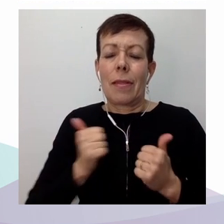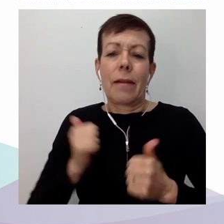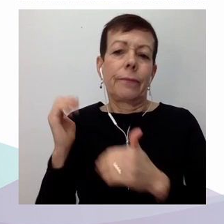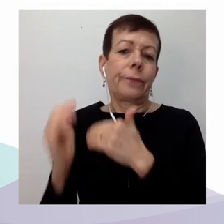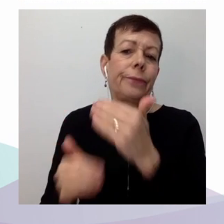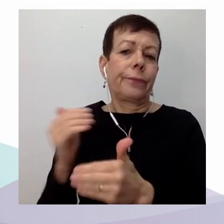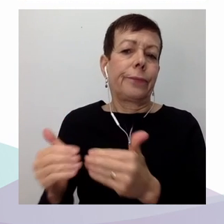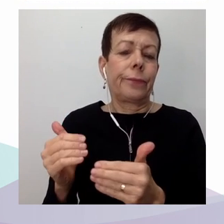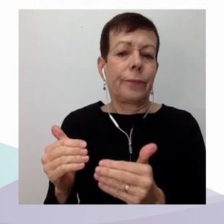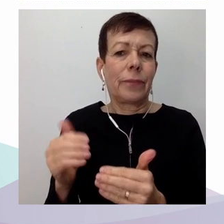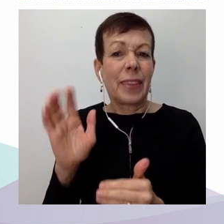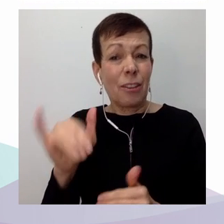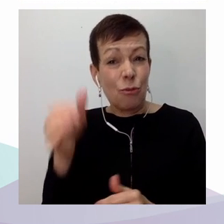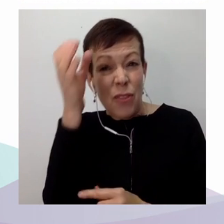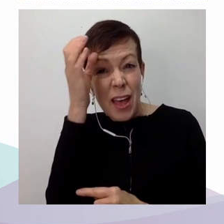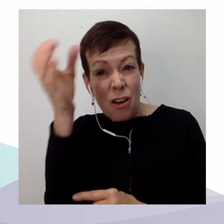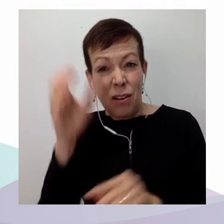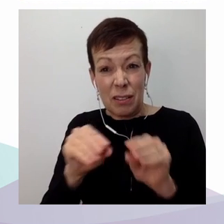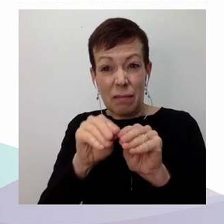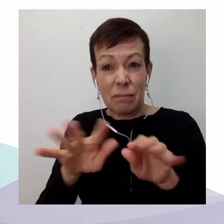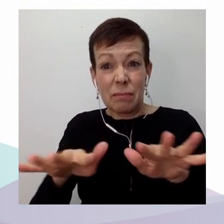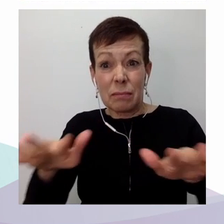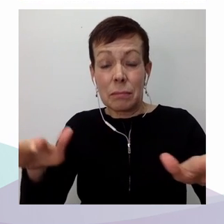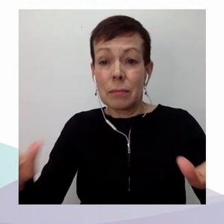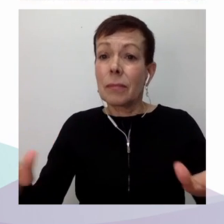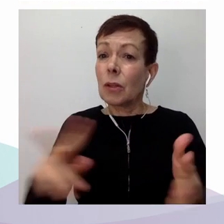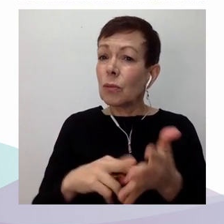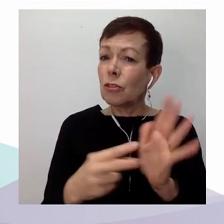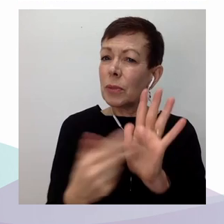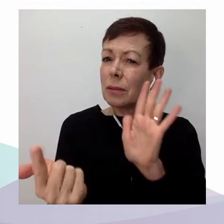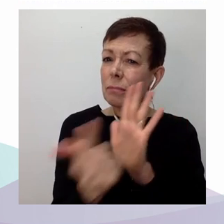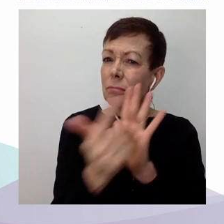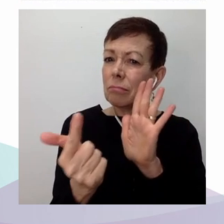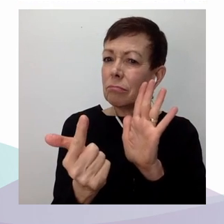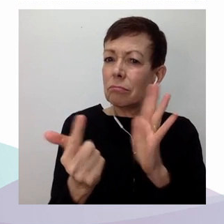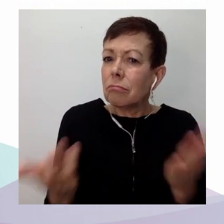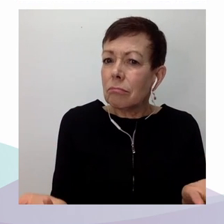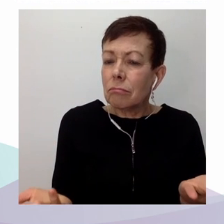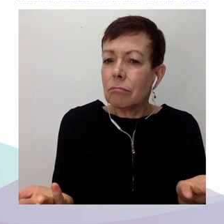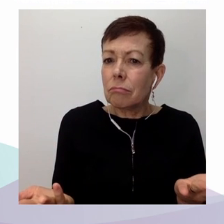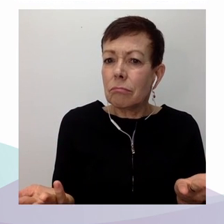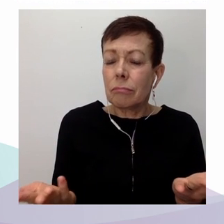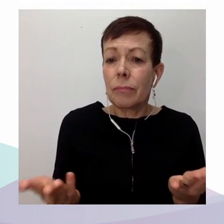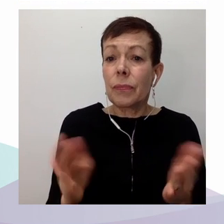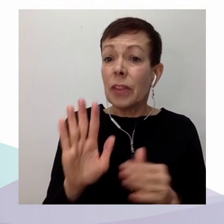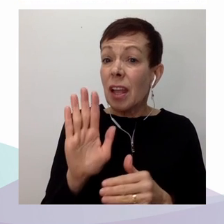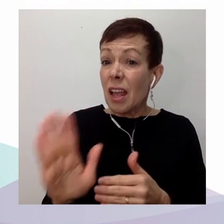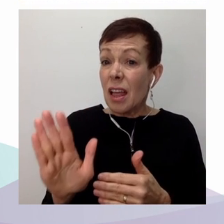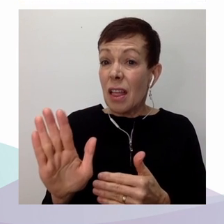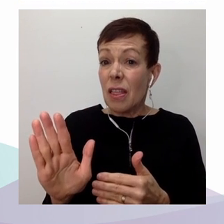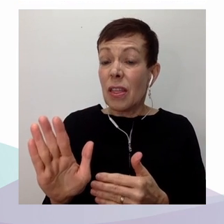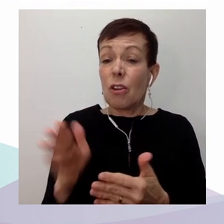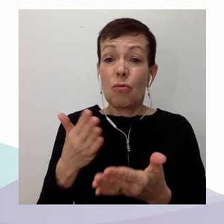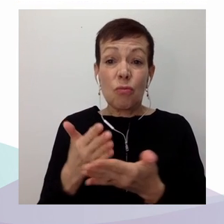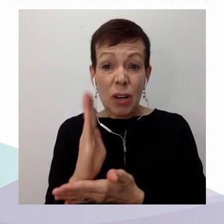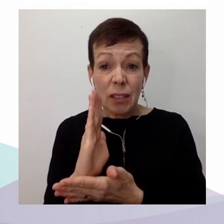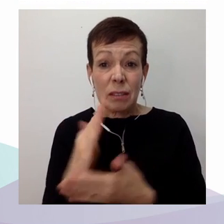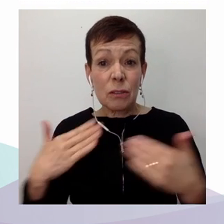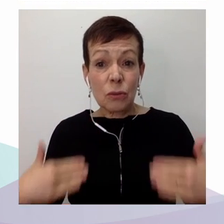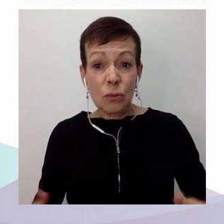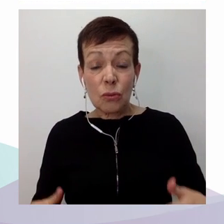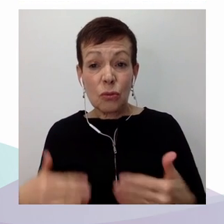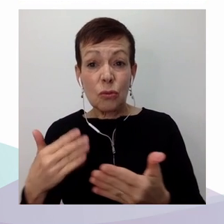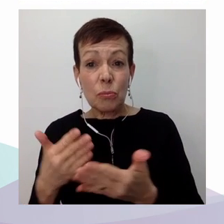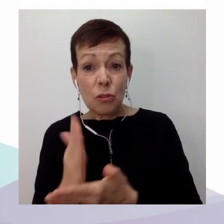économiques et sociaux sont surdéterminées par ce délit d'insolidarité qui nous